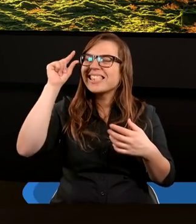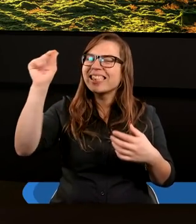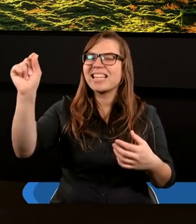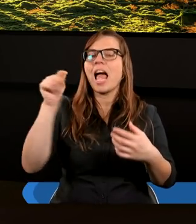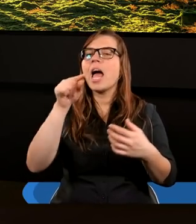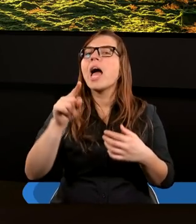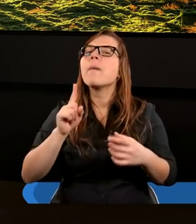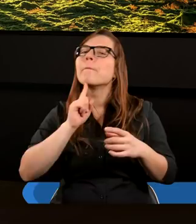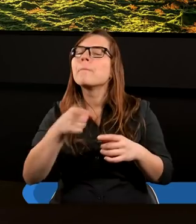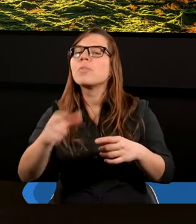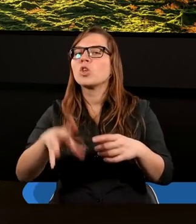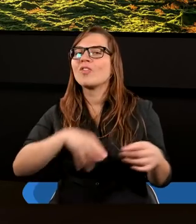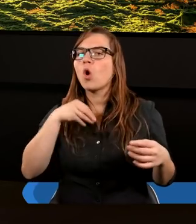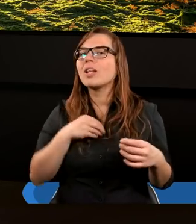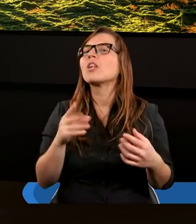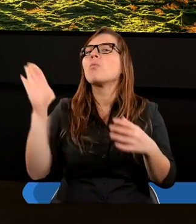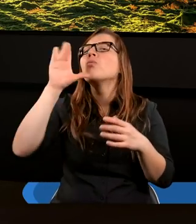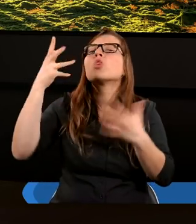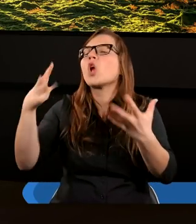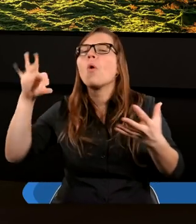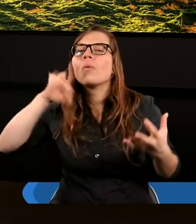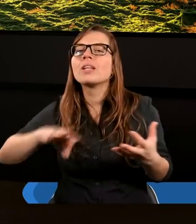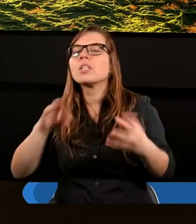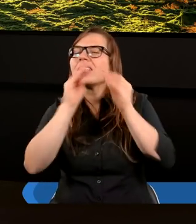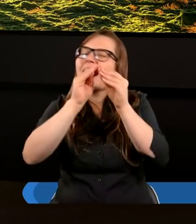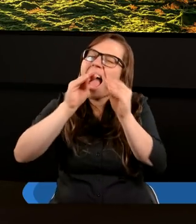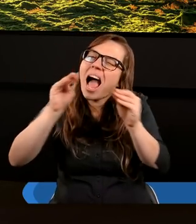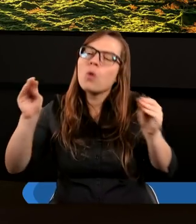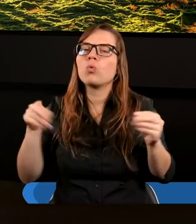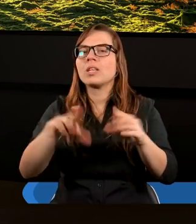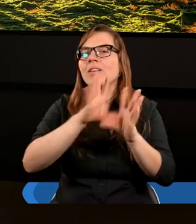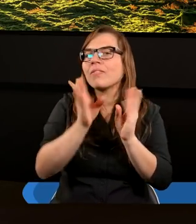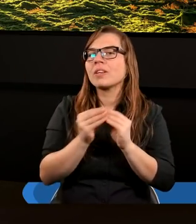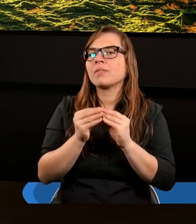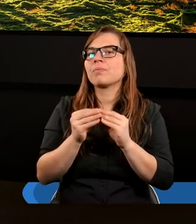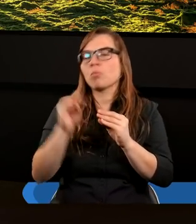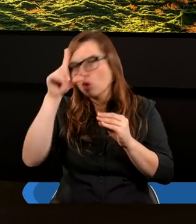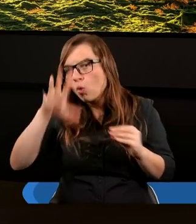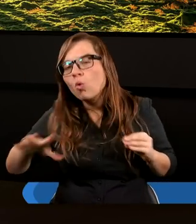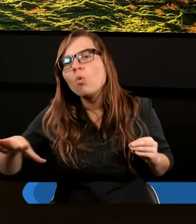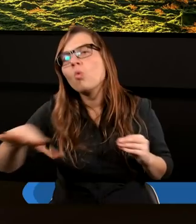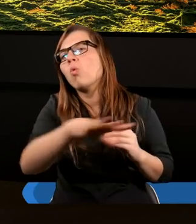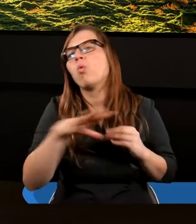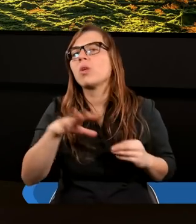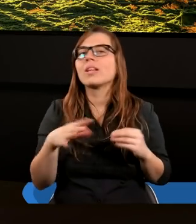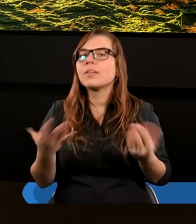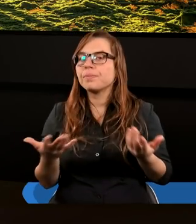To przesłanie. To, co Bóg chciał uzyskać albo czego nauczyć swoich, swój lud wtedy.